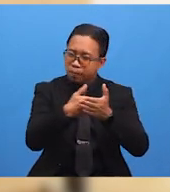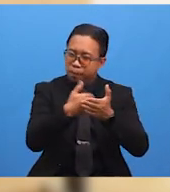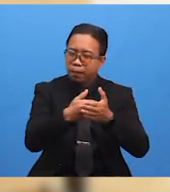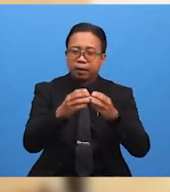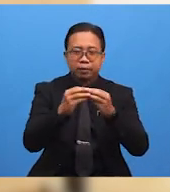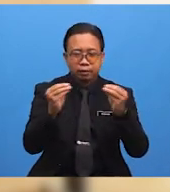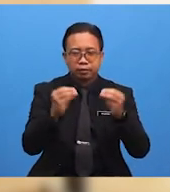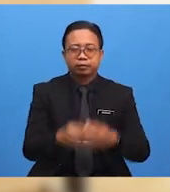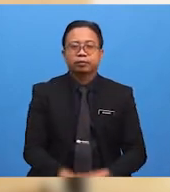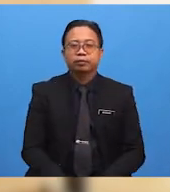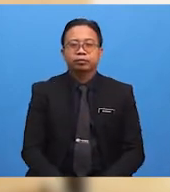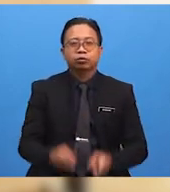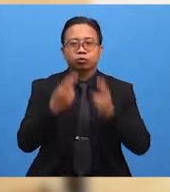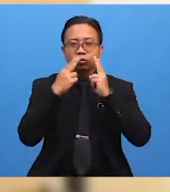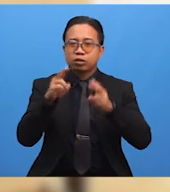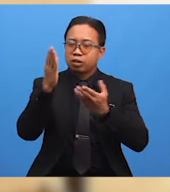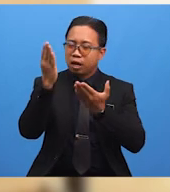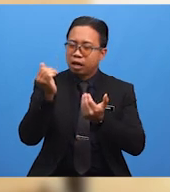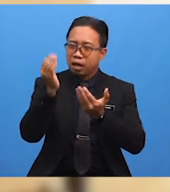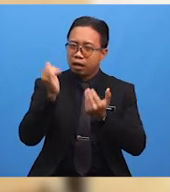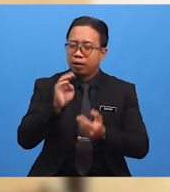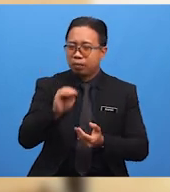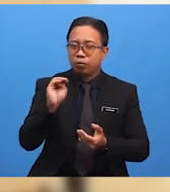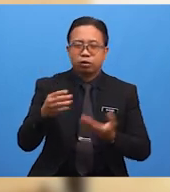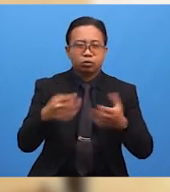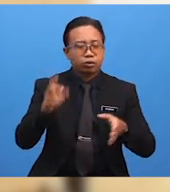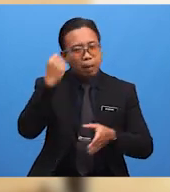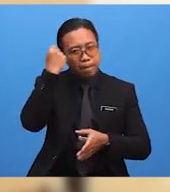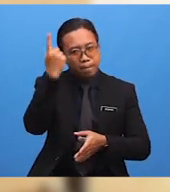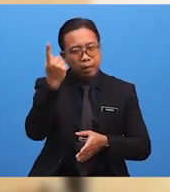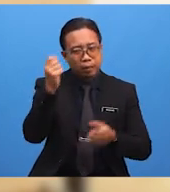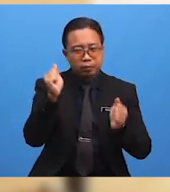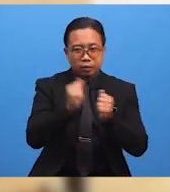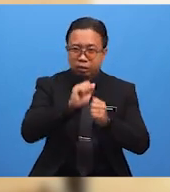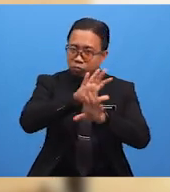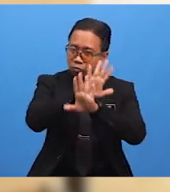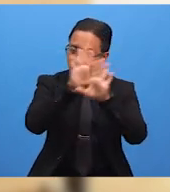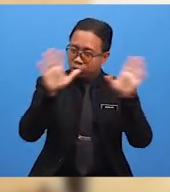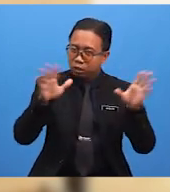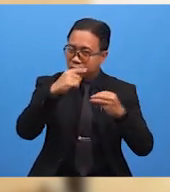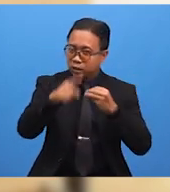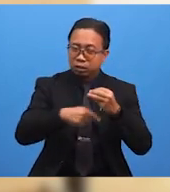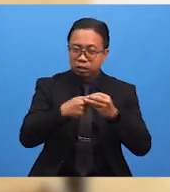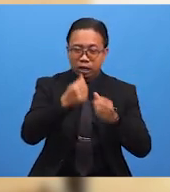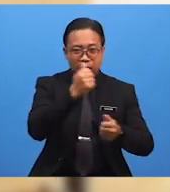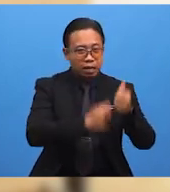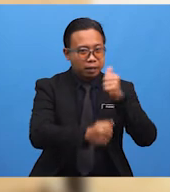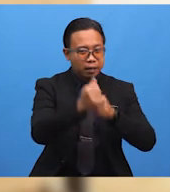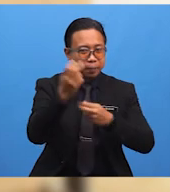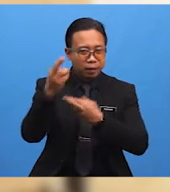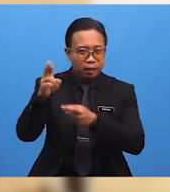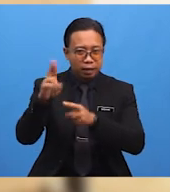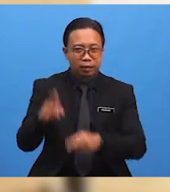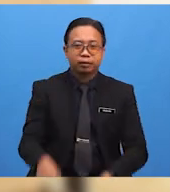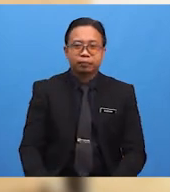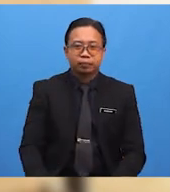Penghujungnya Ustazah Harap Murid-murid Telah Pun Faham Dengan Jelas Tentang Adab Adab Rehlah